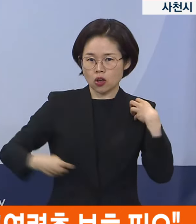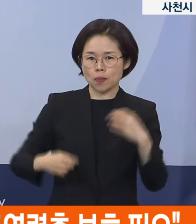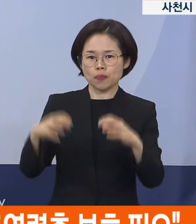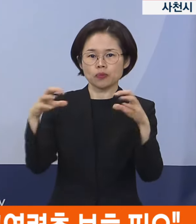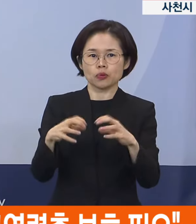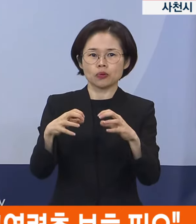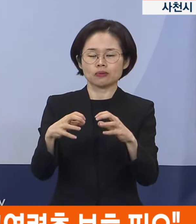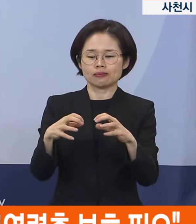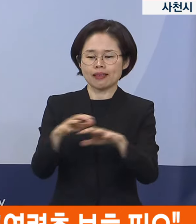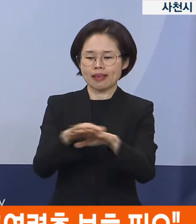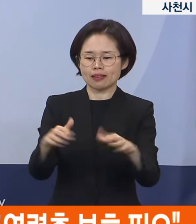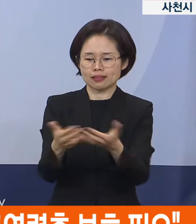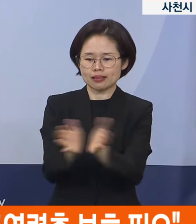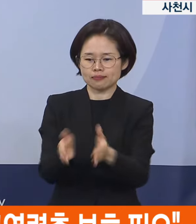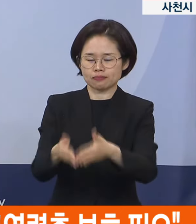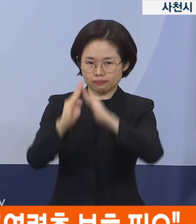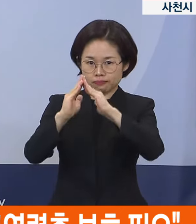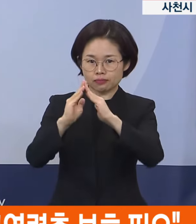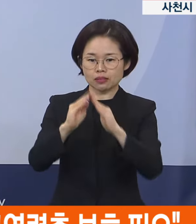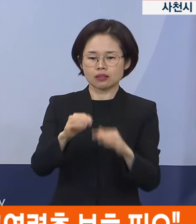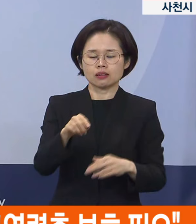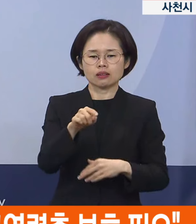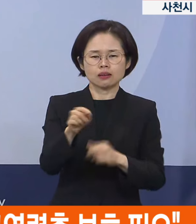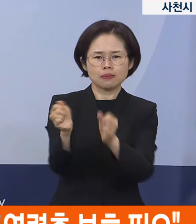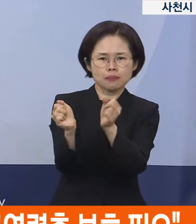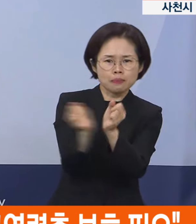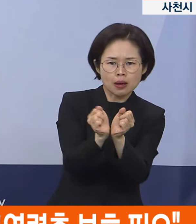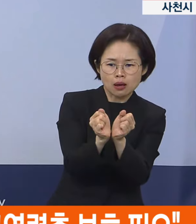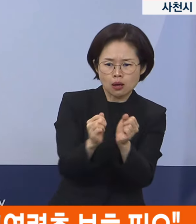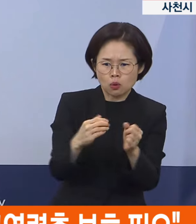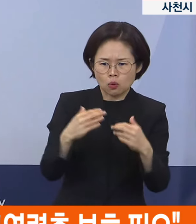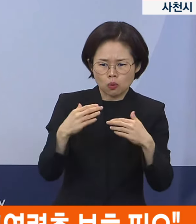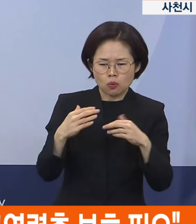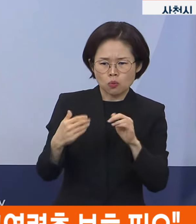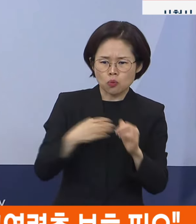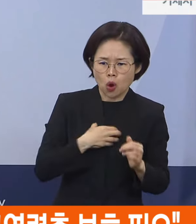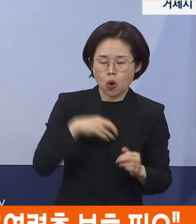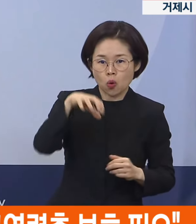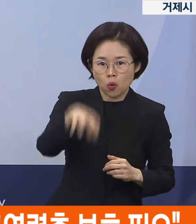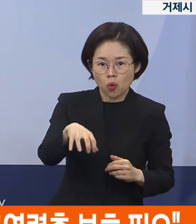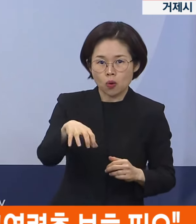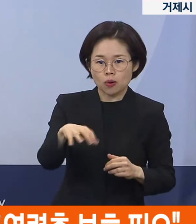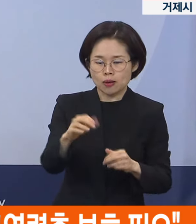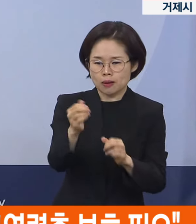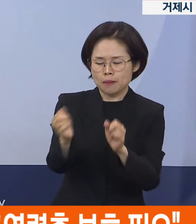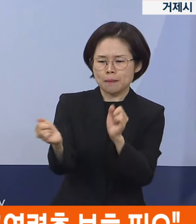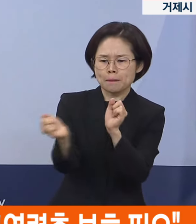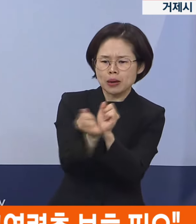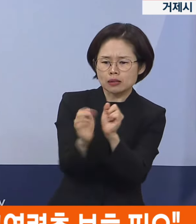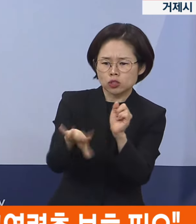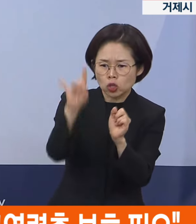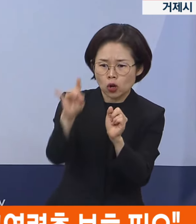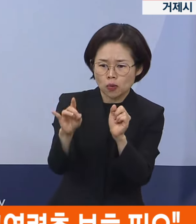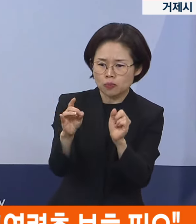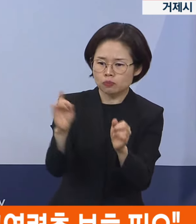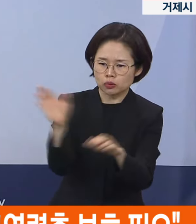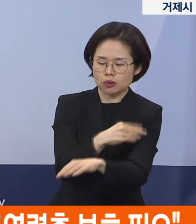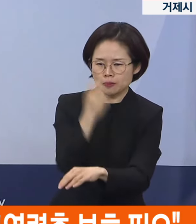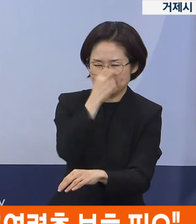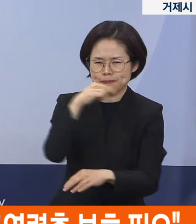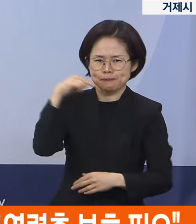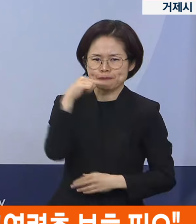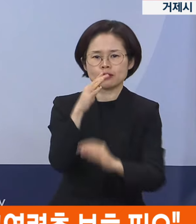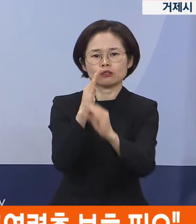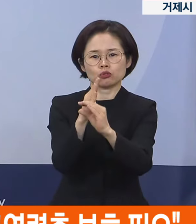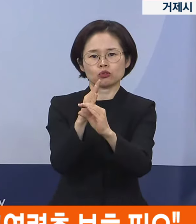운영하여 감염병 취약시설의 환자 발생 초기 단계부터 집중 관리하고 있습니다. 아울러 코로나19